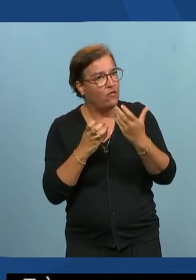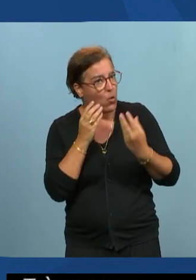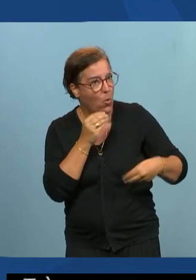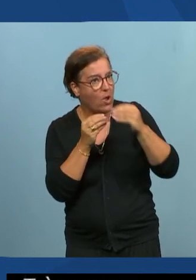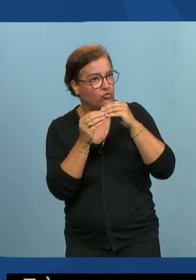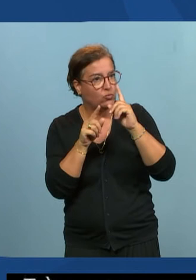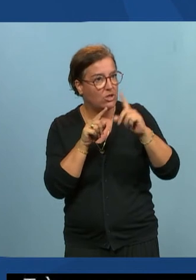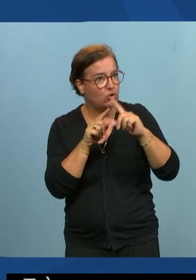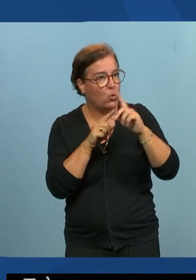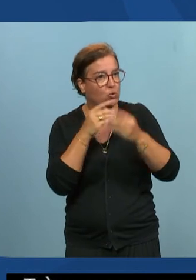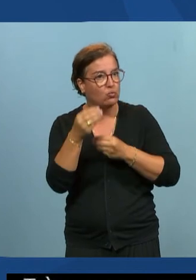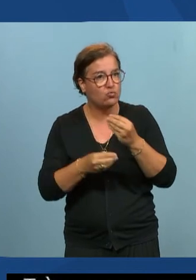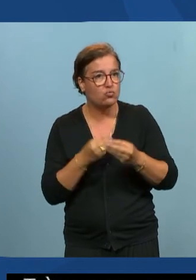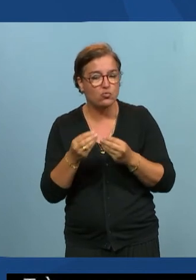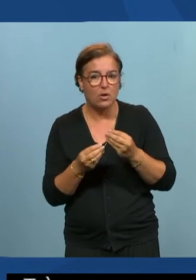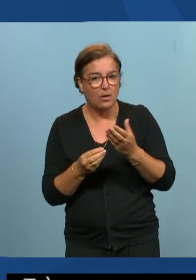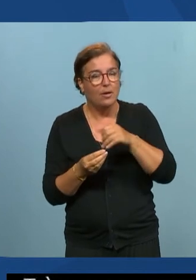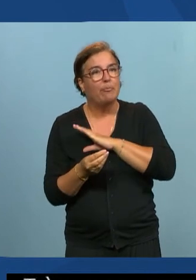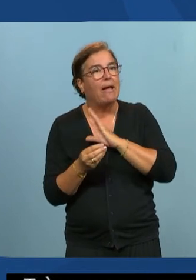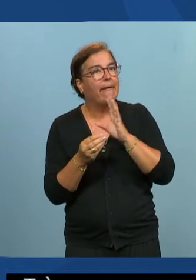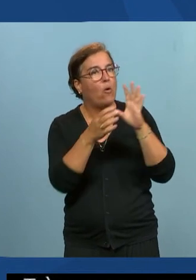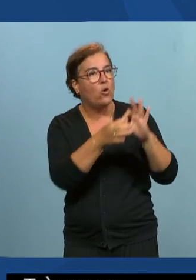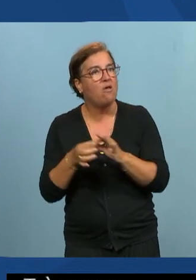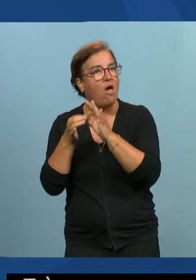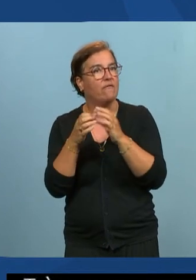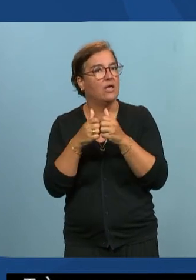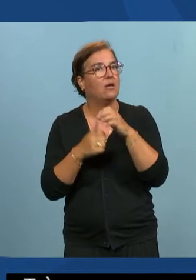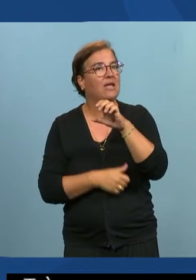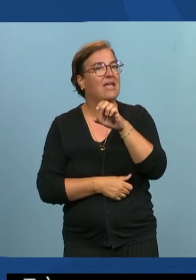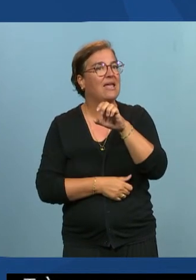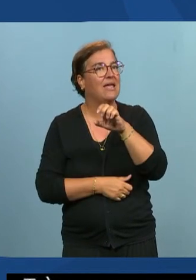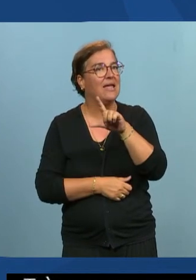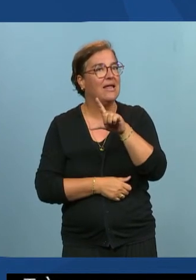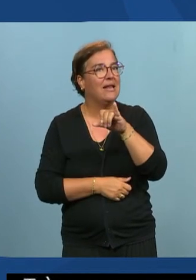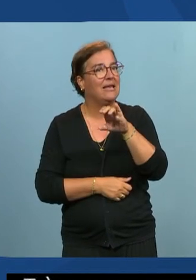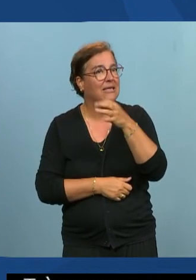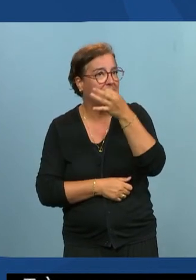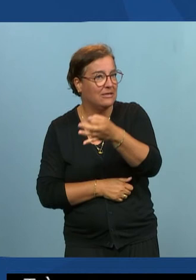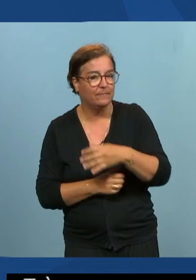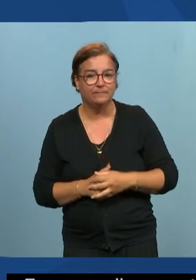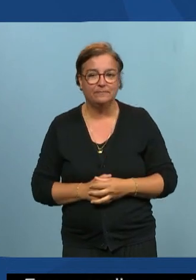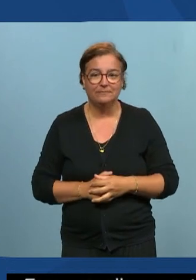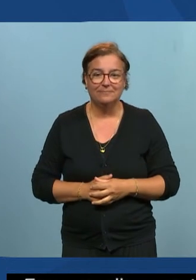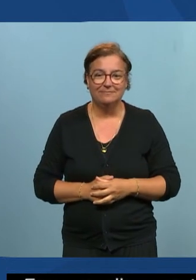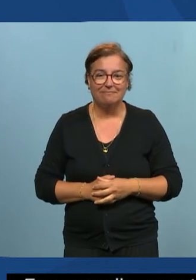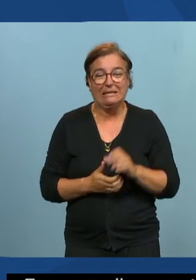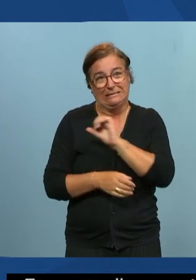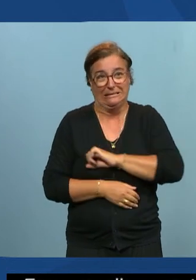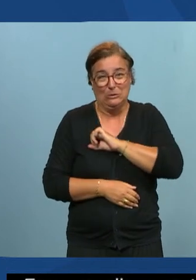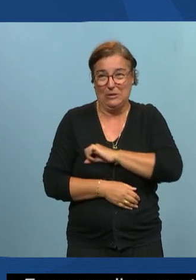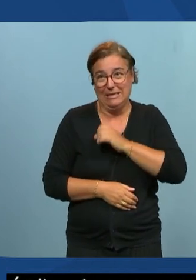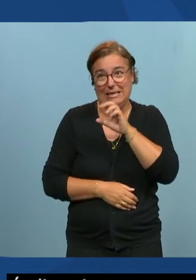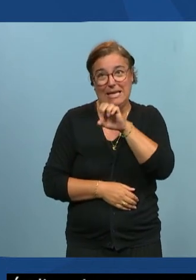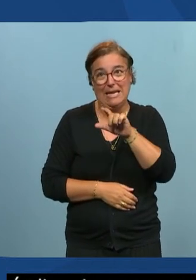suite au coup de gueule des lits mais c'était voilà ça valait le coup de le dire désolé je